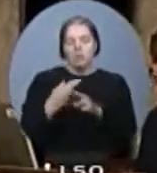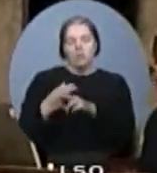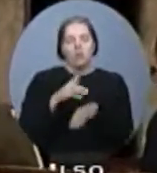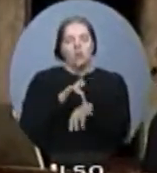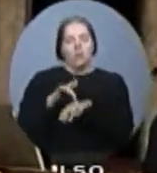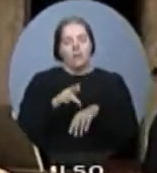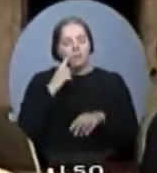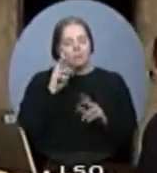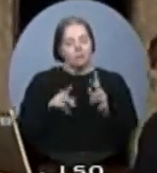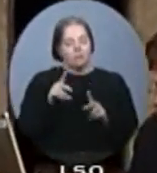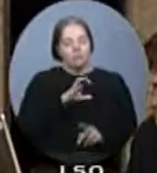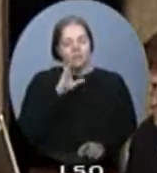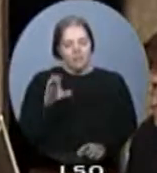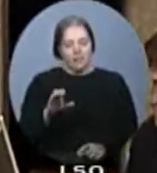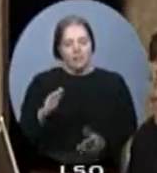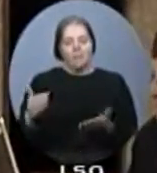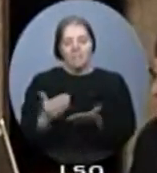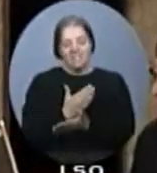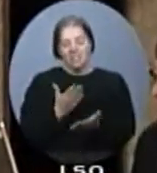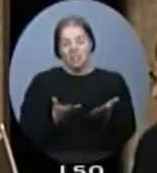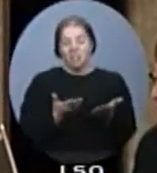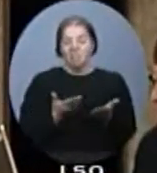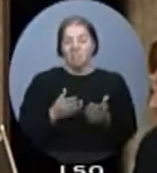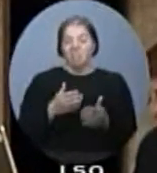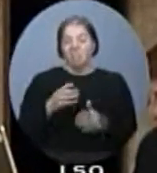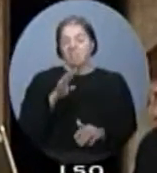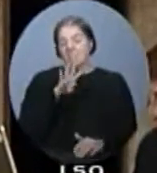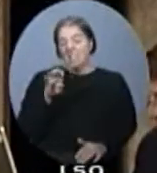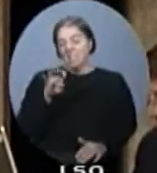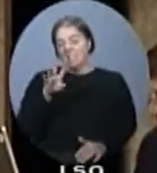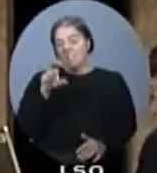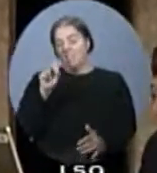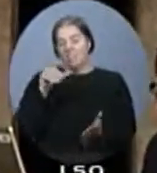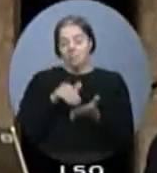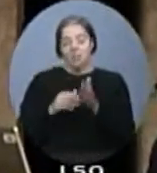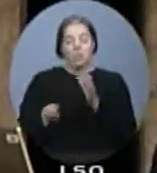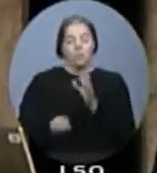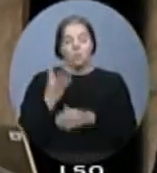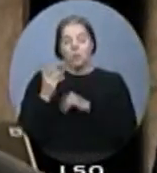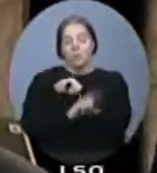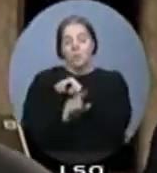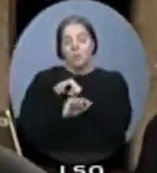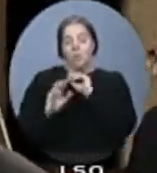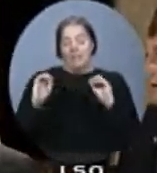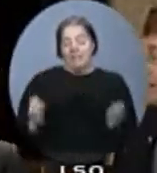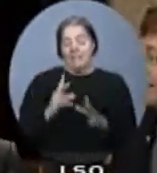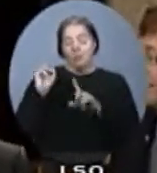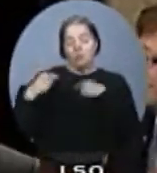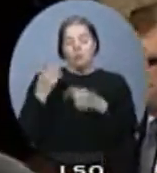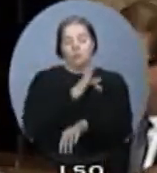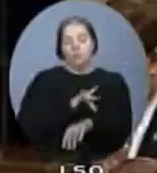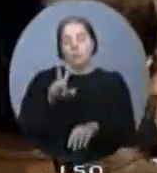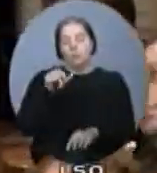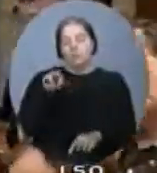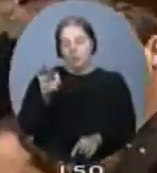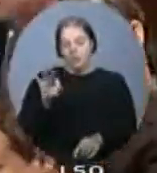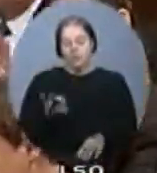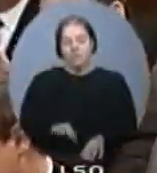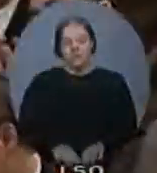notamment, Monsieur le Président, par la création de près de 430 000 nouveaux emplois depuis juillet 2009. C'est pas peu dire, Monsieur le Président.